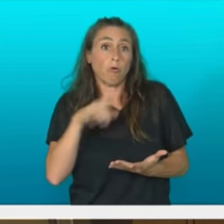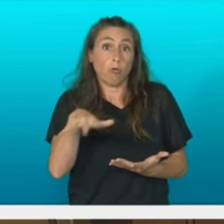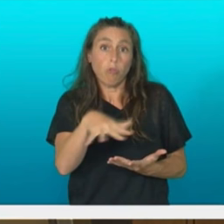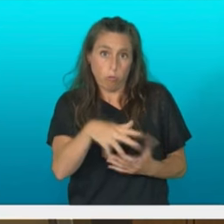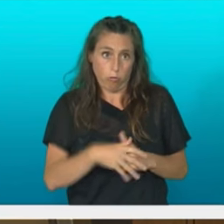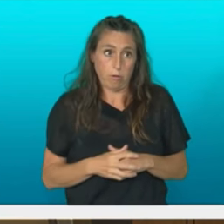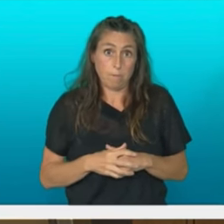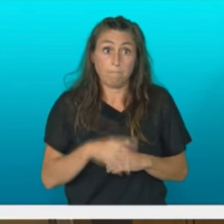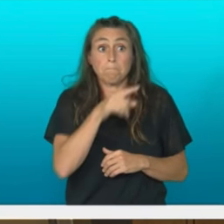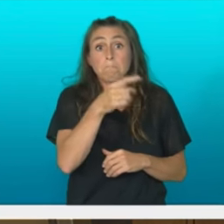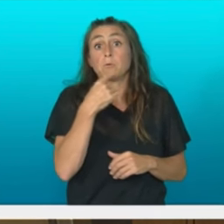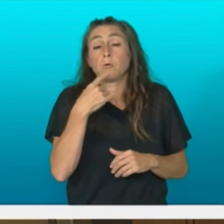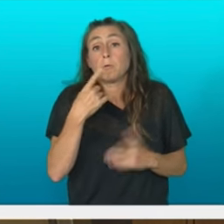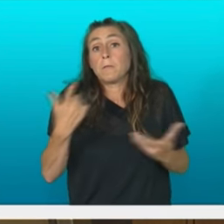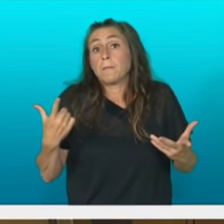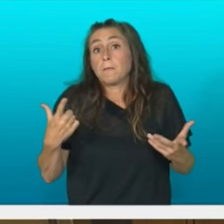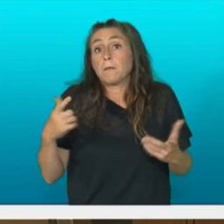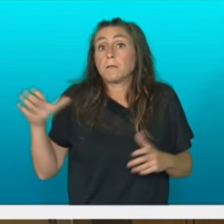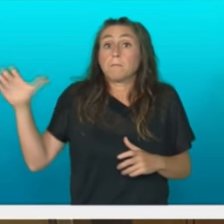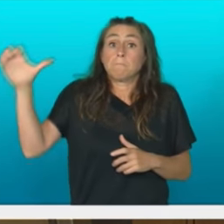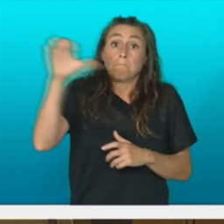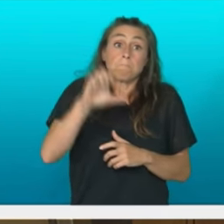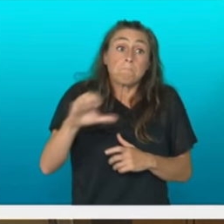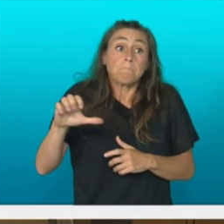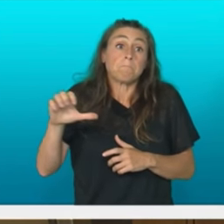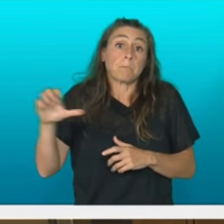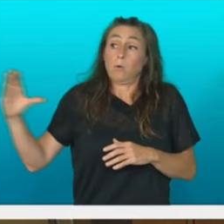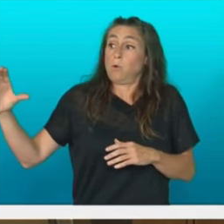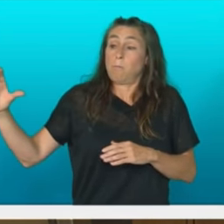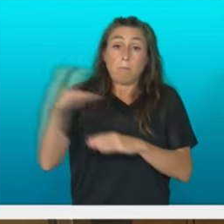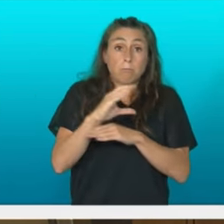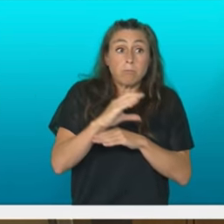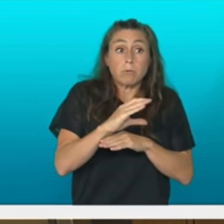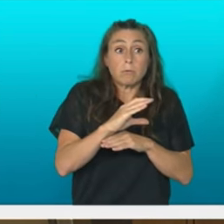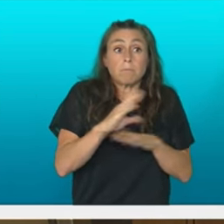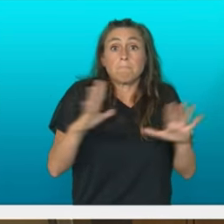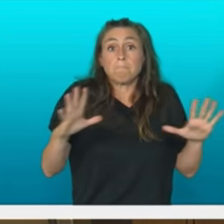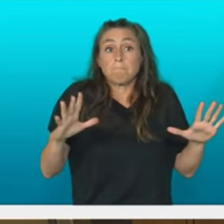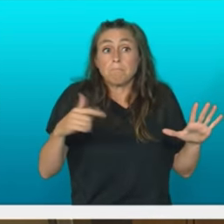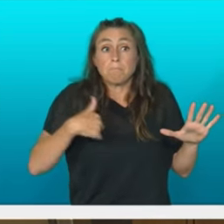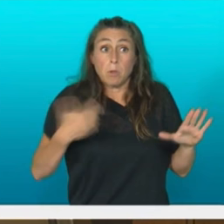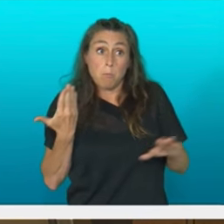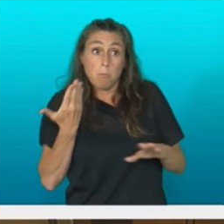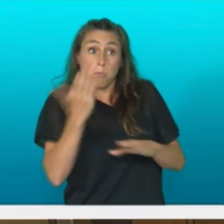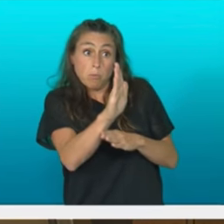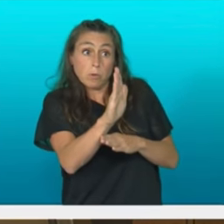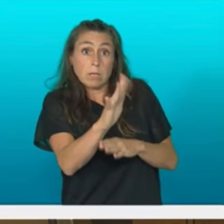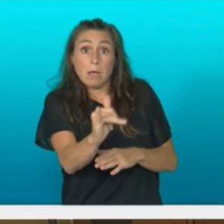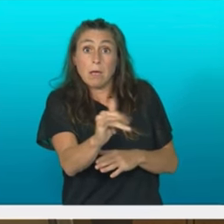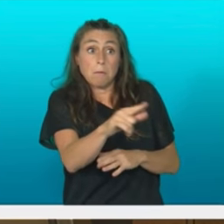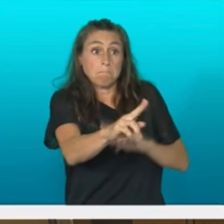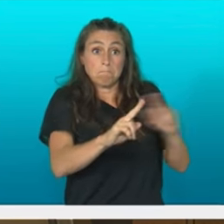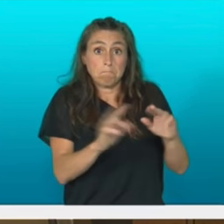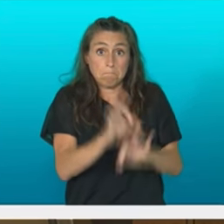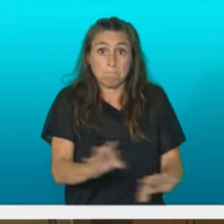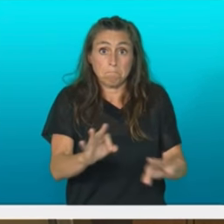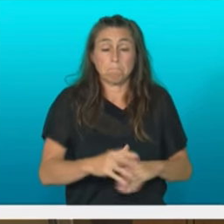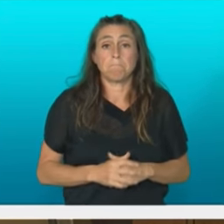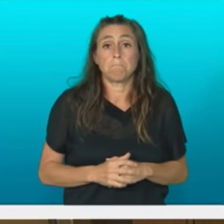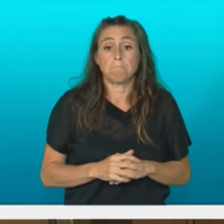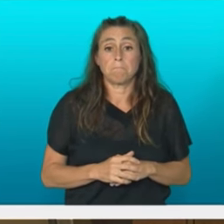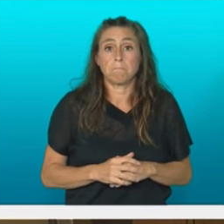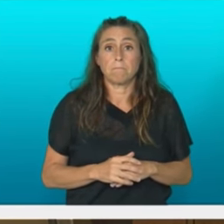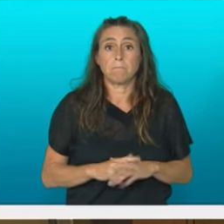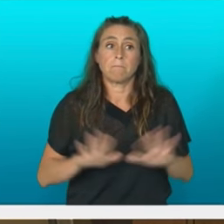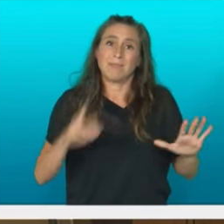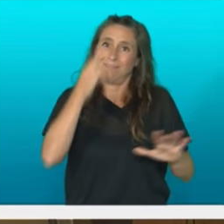guk europako funtsekin elkarlana eskeni dugu eta ez dugu erantzunik jaso baina ez da